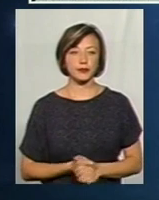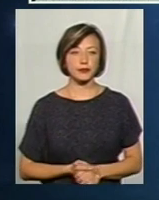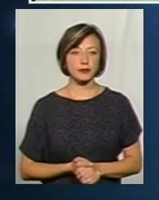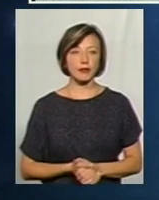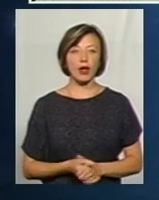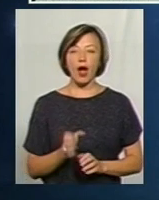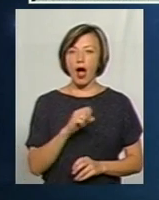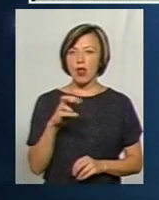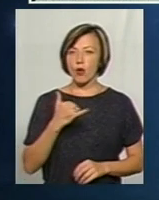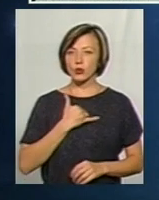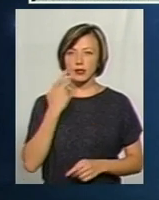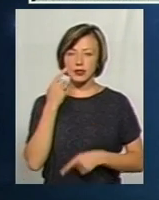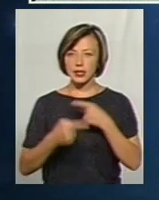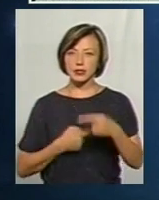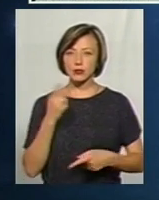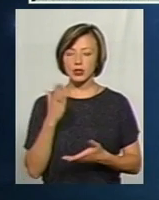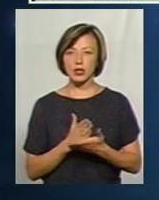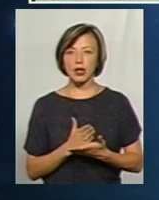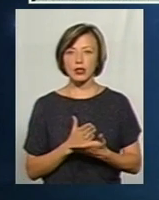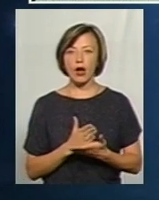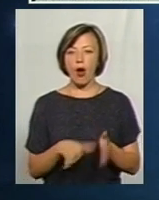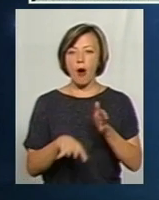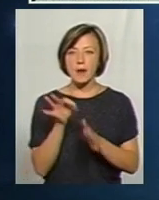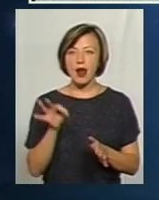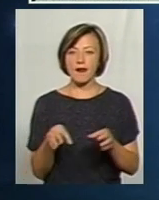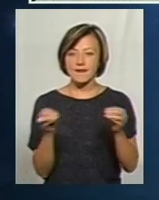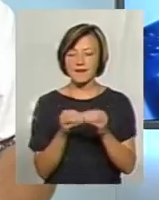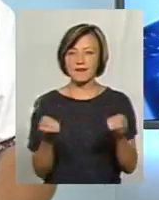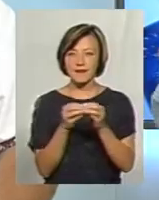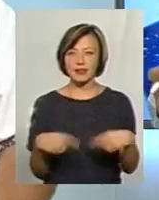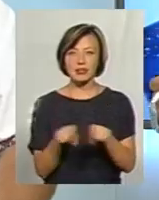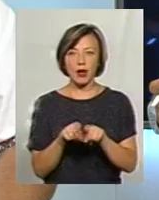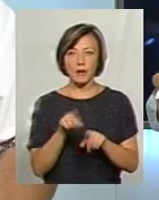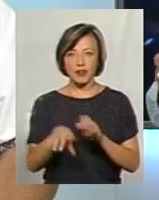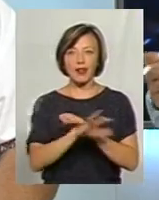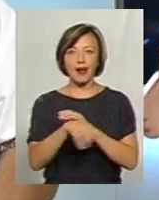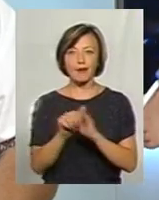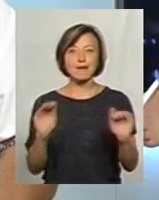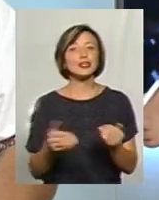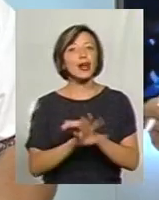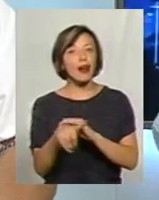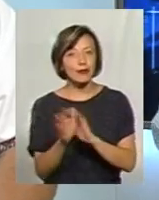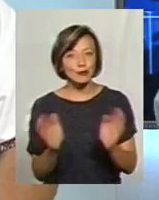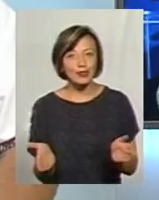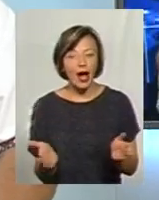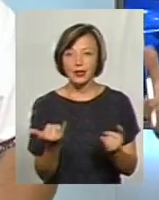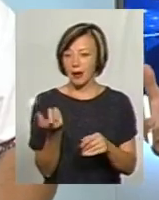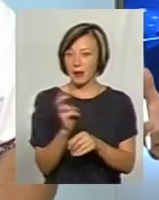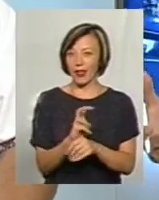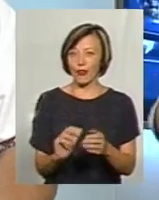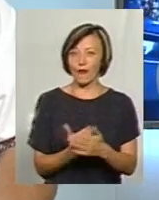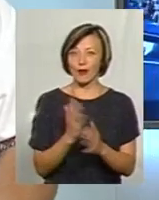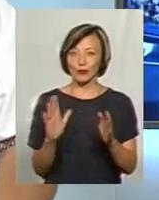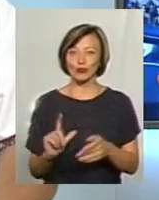ж в нас якось так традиційно це вже складається, обирають чому одних тих самих, бо логіка яка? Він вже накрався, буде менше красним. А зараз прийде новий,